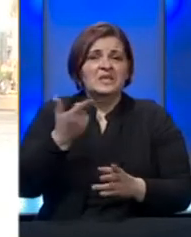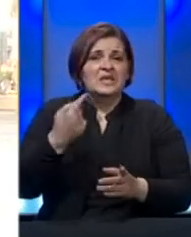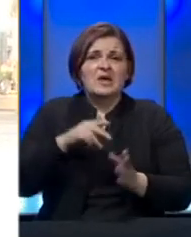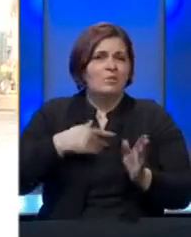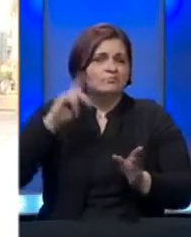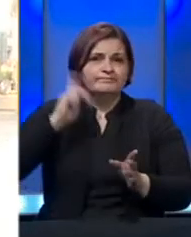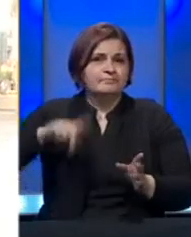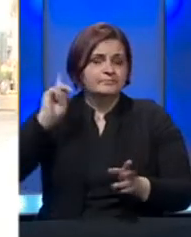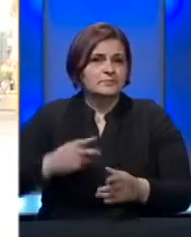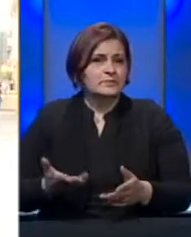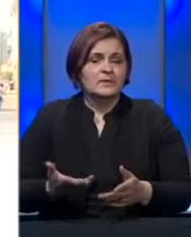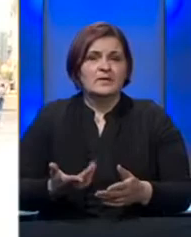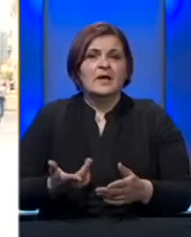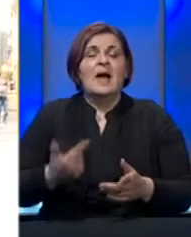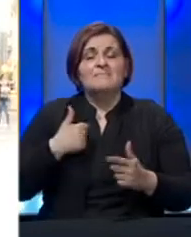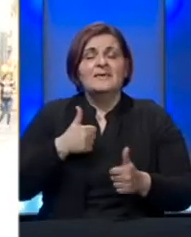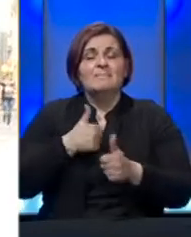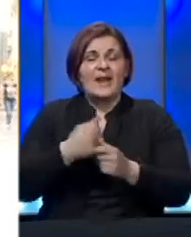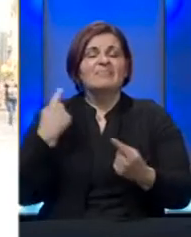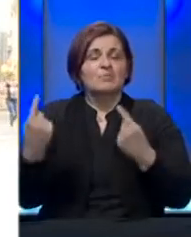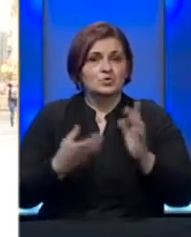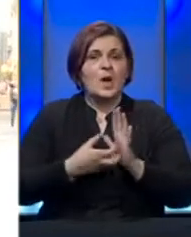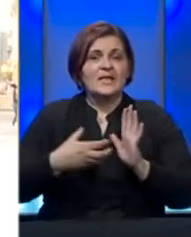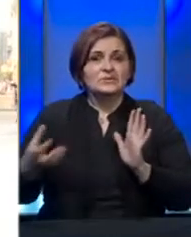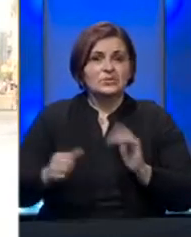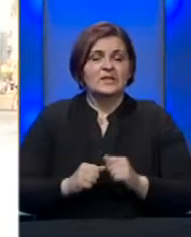građana. Naravno, pratimo situaciju i dalje u ovom uključenju toliko.